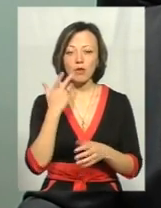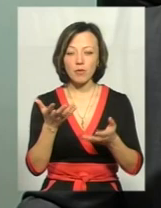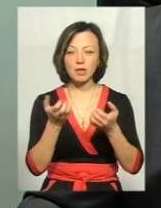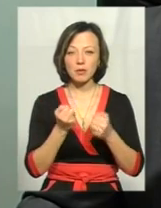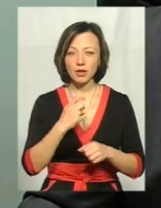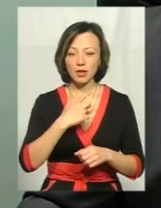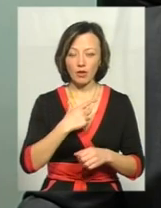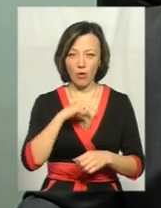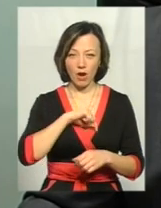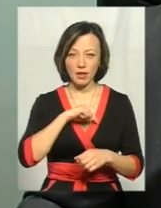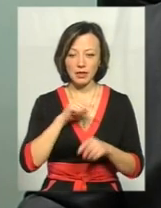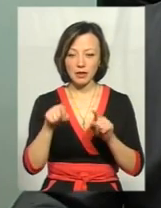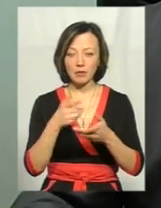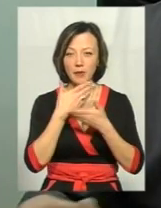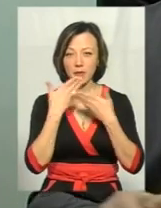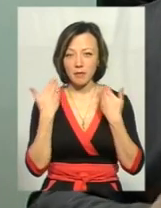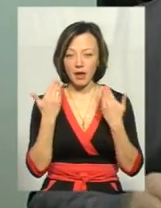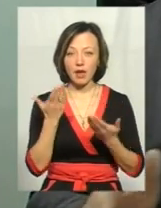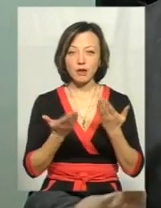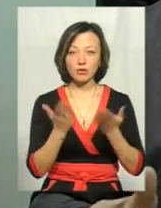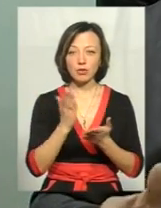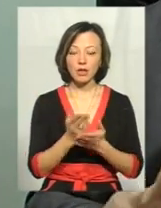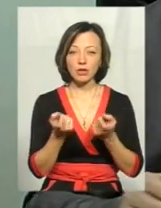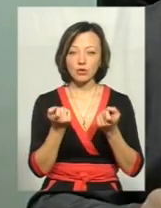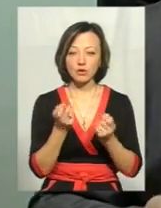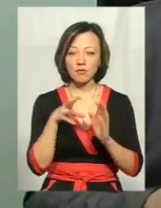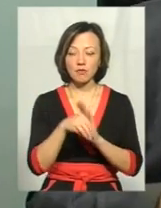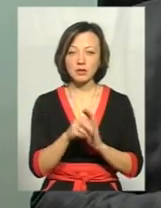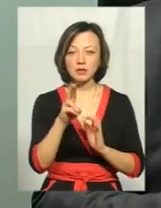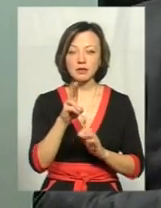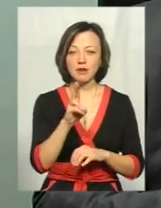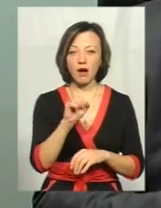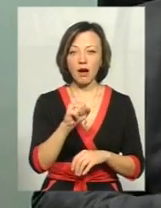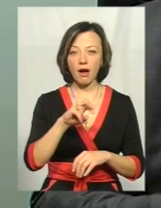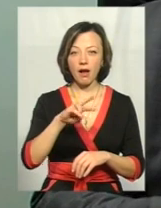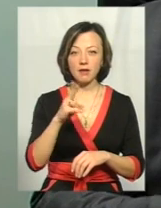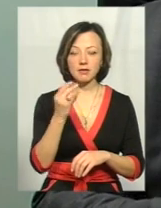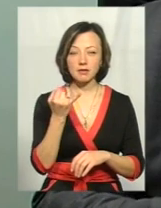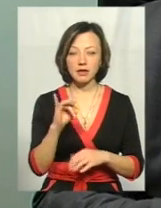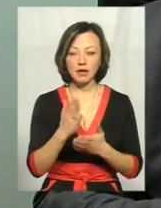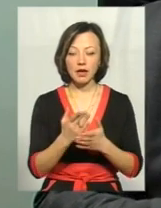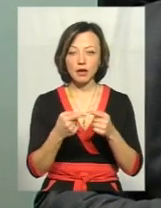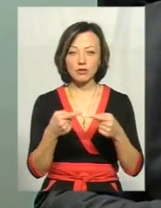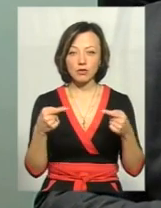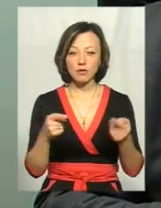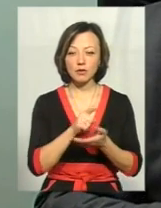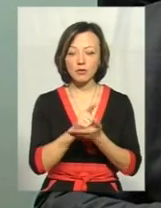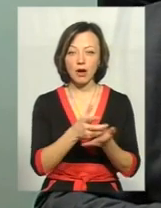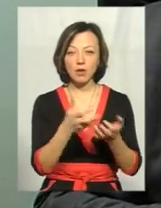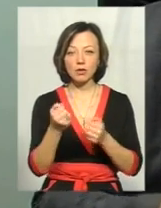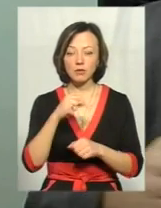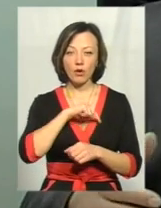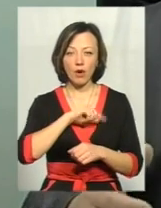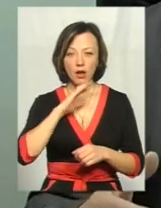організм, а там їх немає. Якщо є трошки вміст кальцію, його бачимо, то там є ще речовини, які мають отримати з води наш